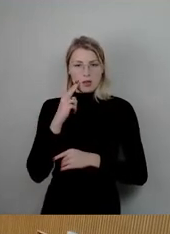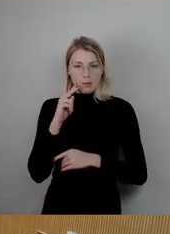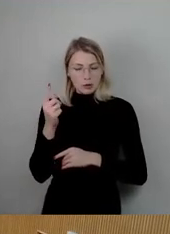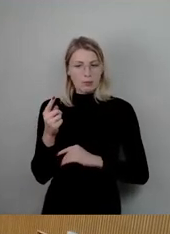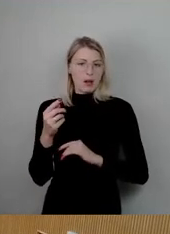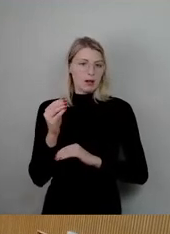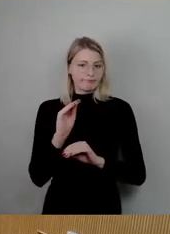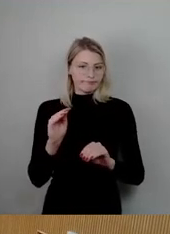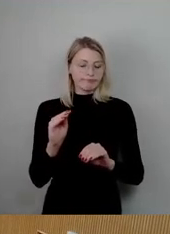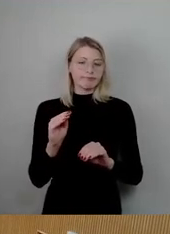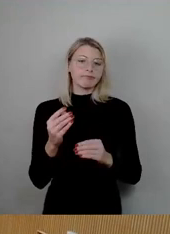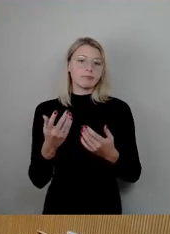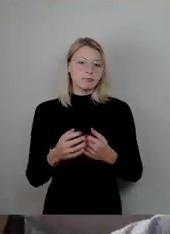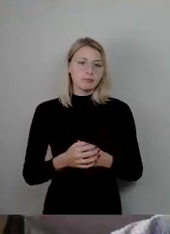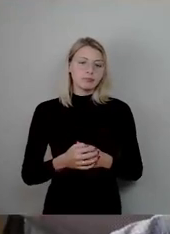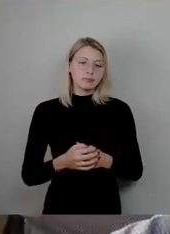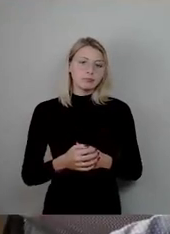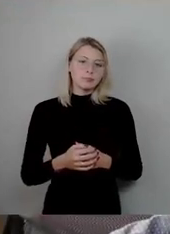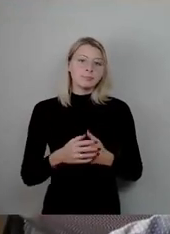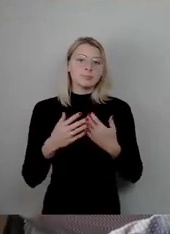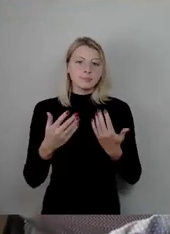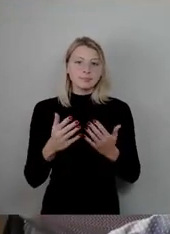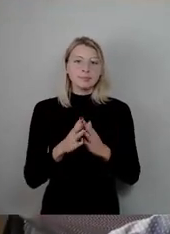Literalisierung scheint es auch im Stadtrat nicht zu klappen.